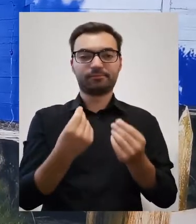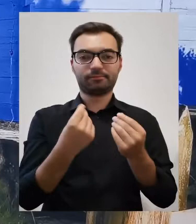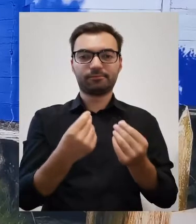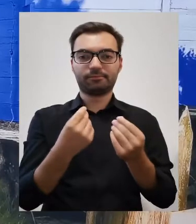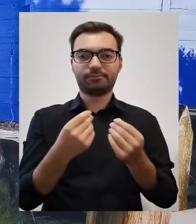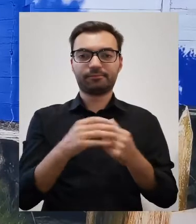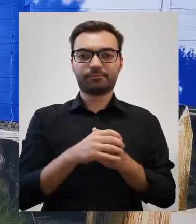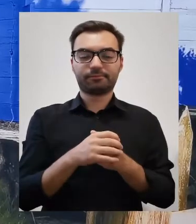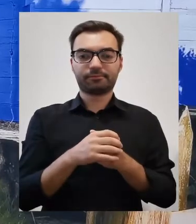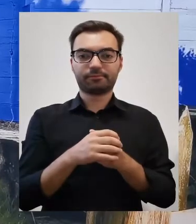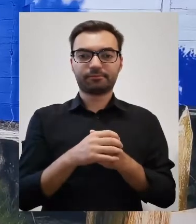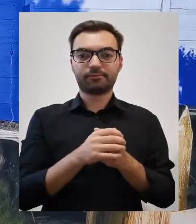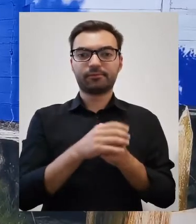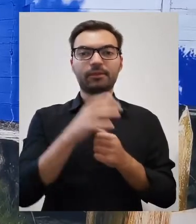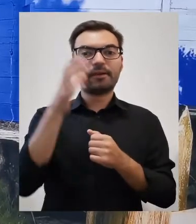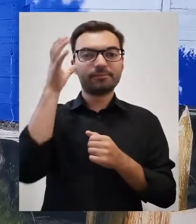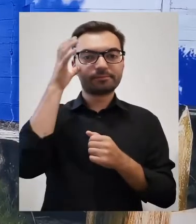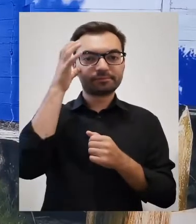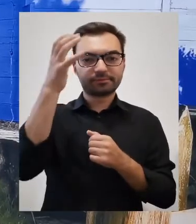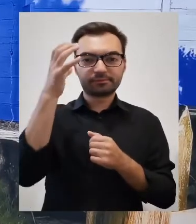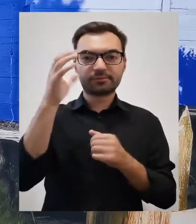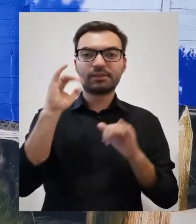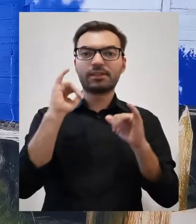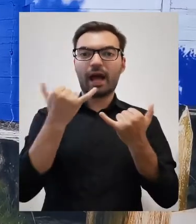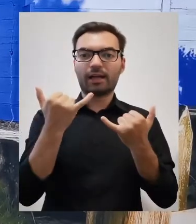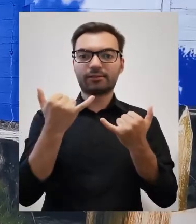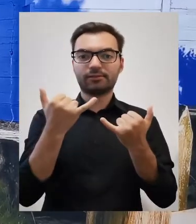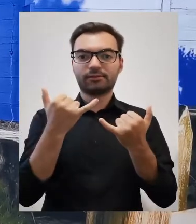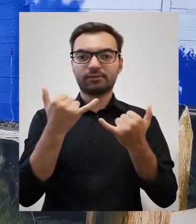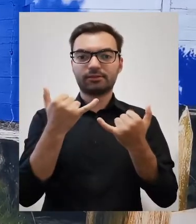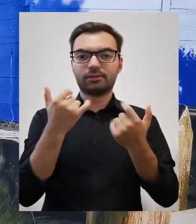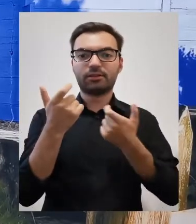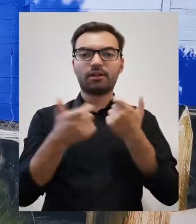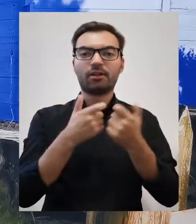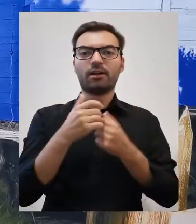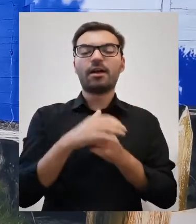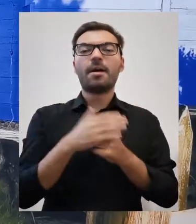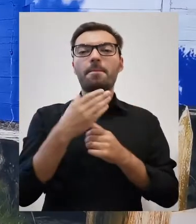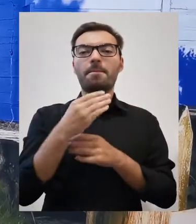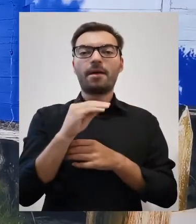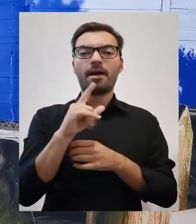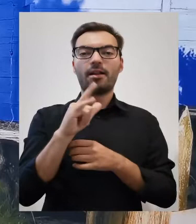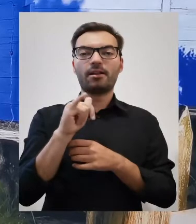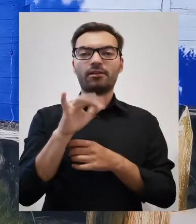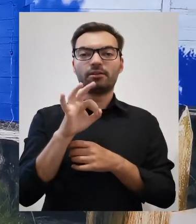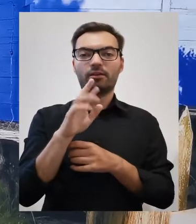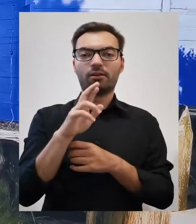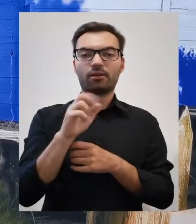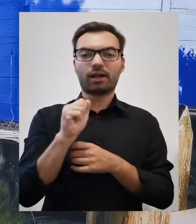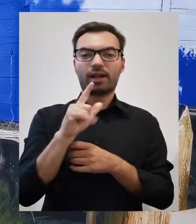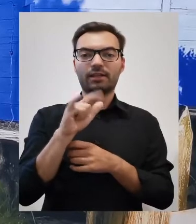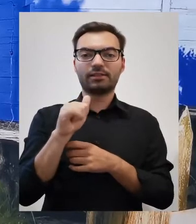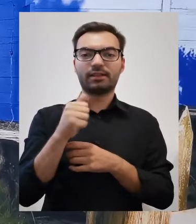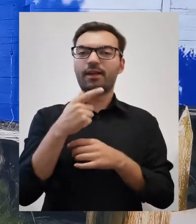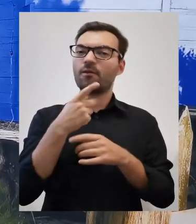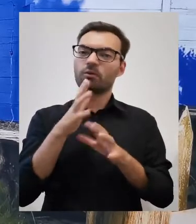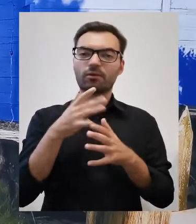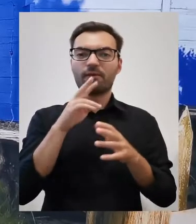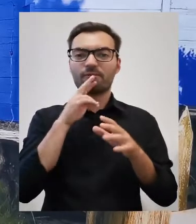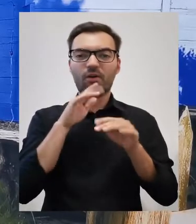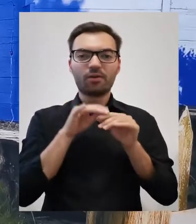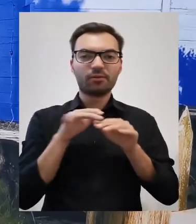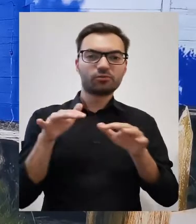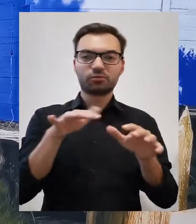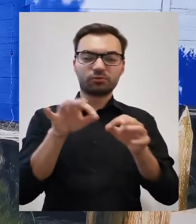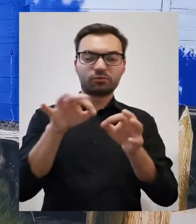absolutnie bezcenne, czyli po prostu wiedzę o tym, jak zająć się melioracją. Nie wiem, czy Państwo pamiętają,